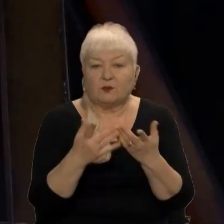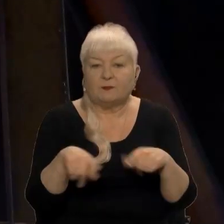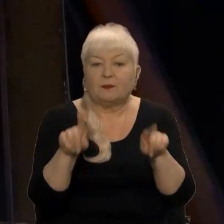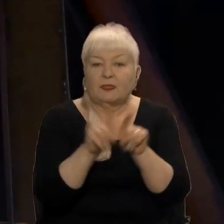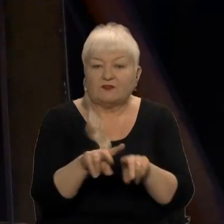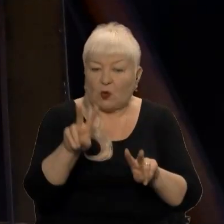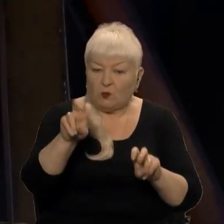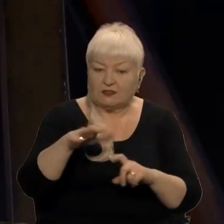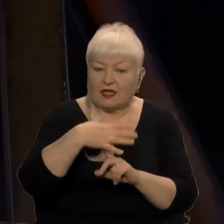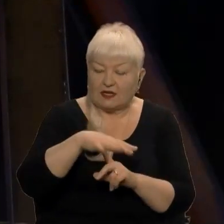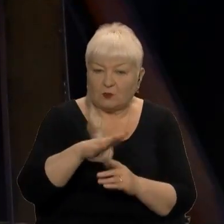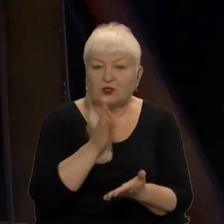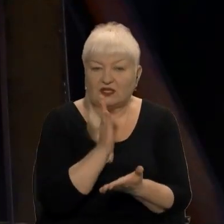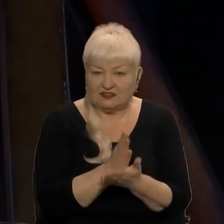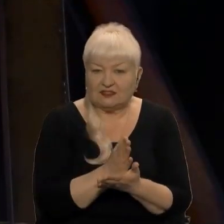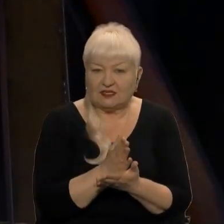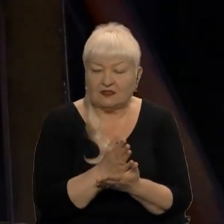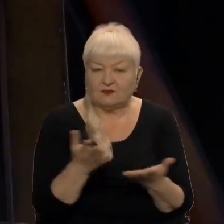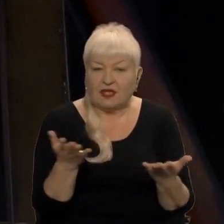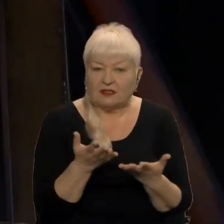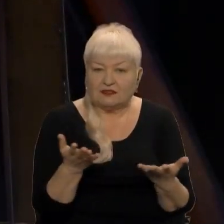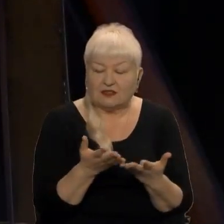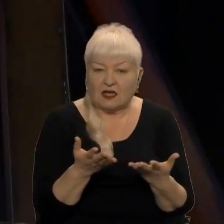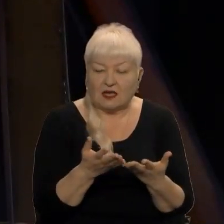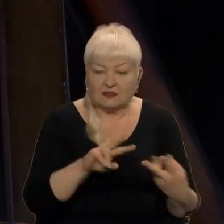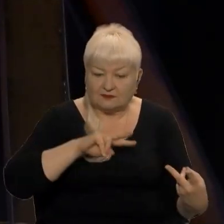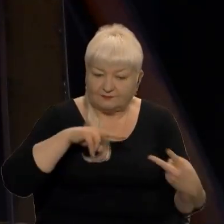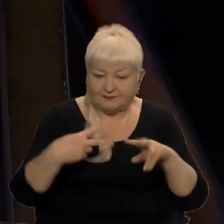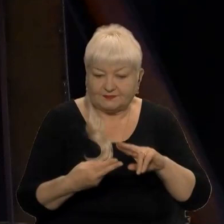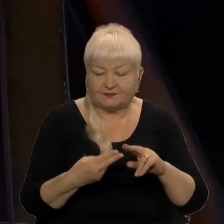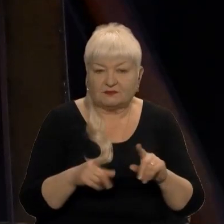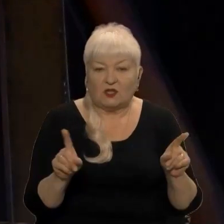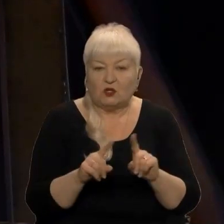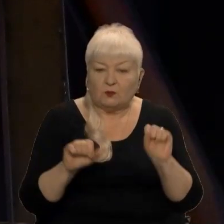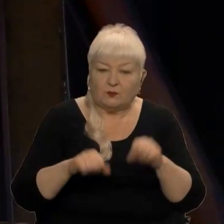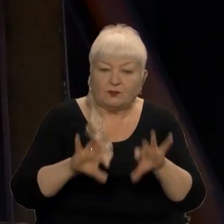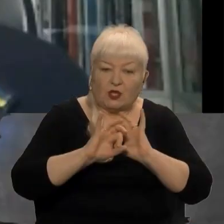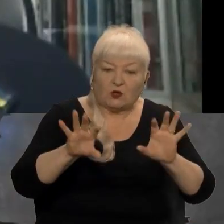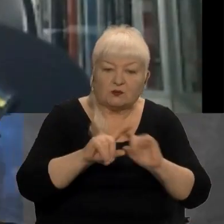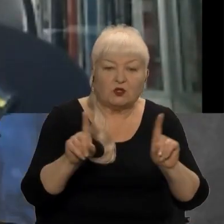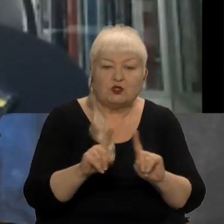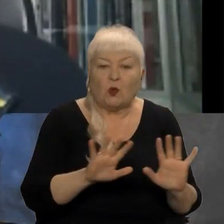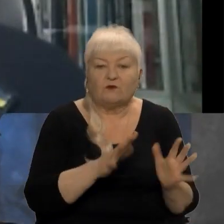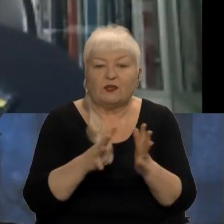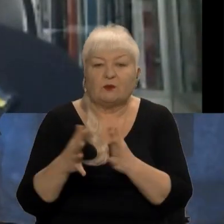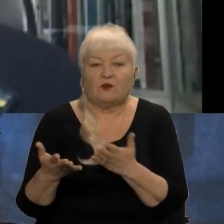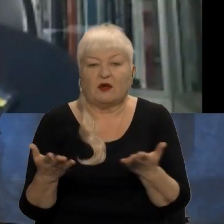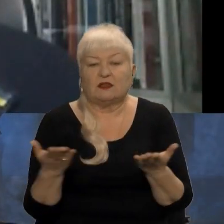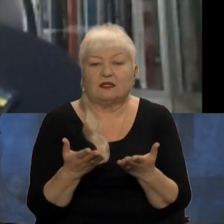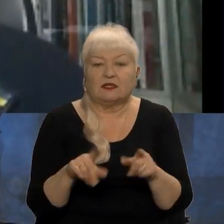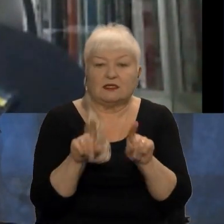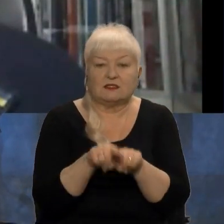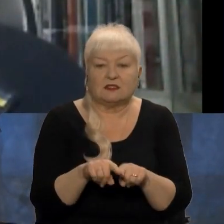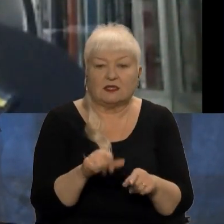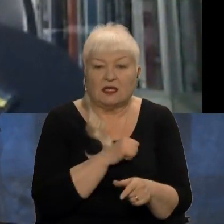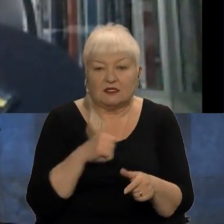гелікоптерів. Чи є якась альтернативна штука, яка могла би розповісти, що відбувалося під час польоту, якийсь бортовий такий самописець